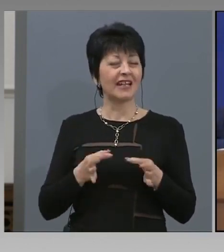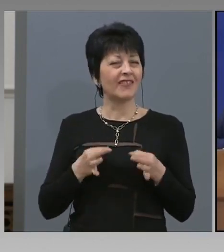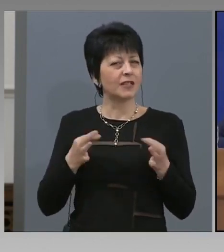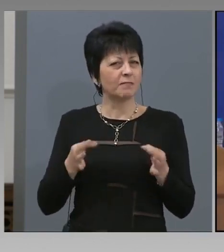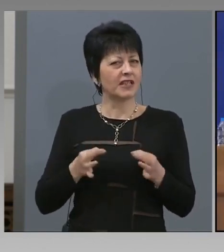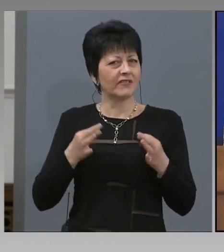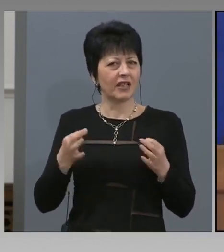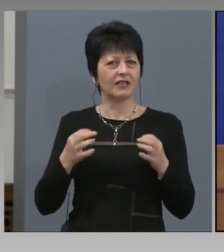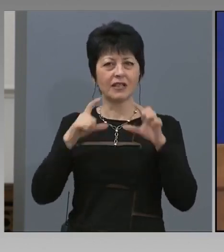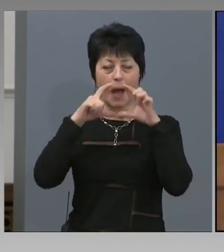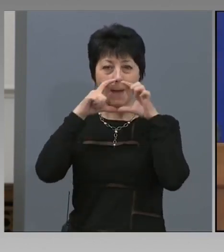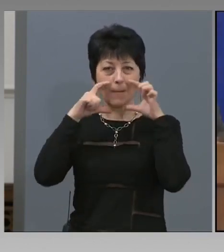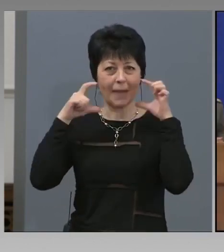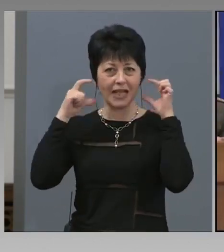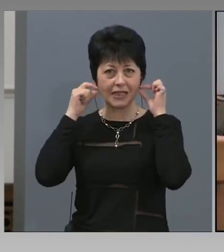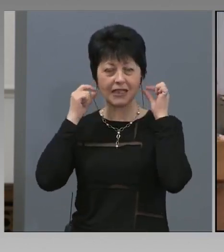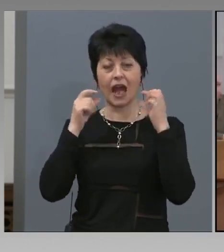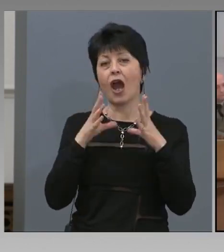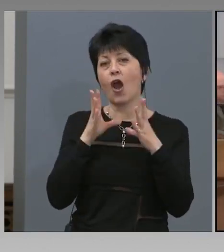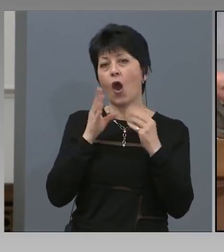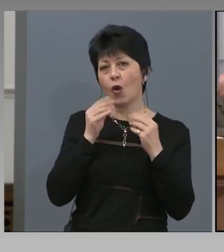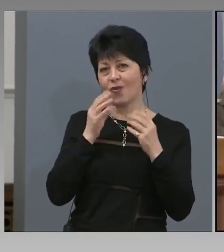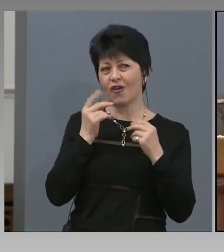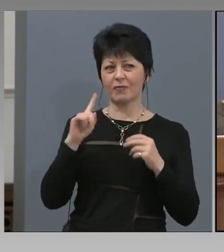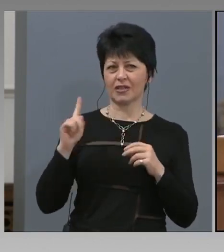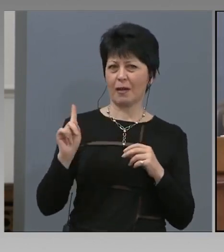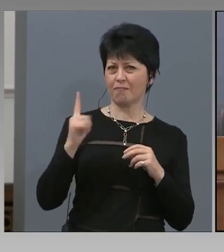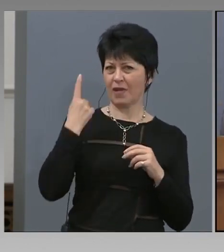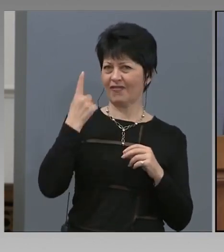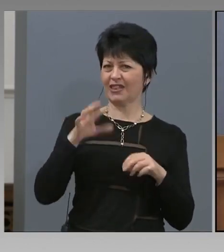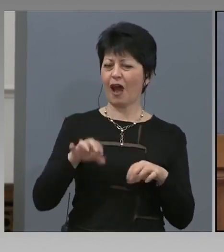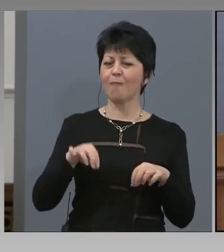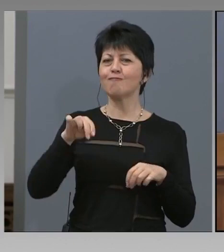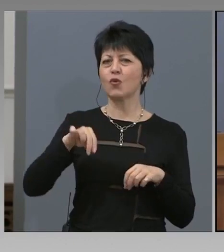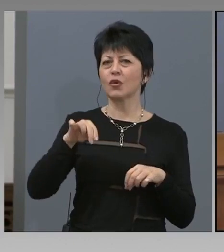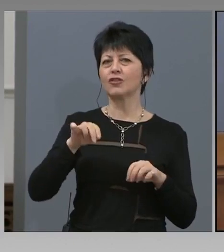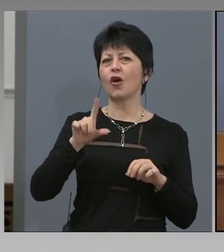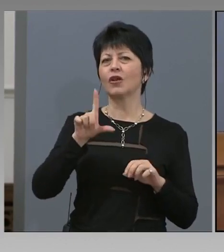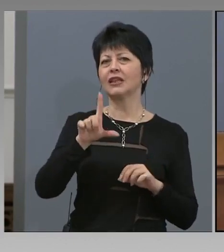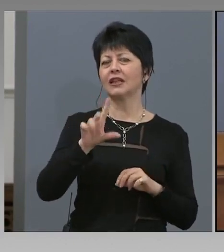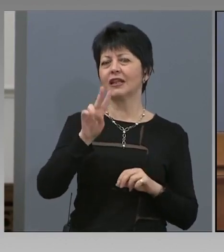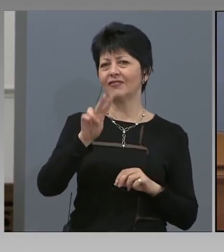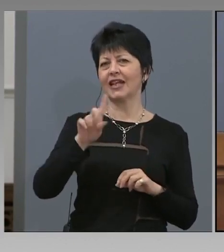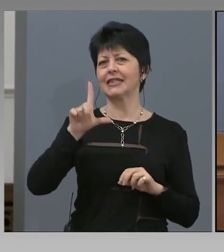маските? Говоря за първата обществена поръчка от 27 марта.